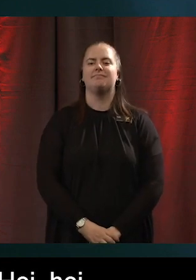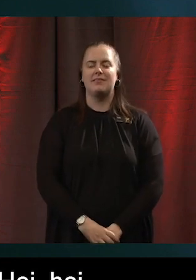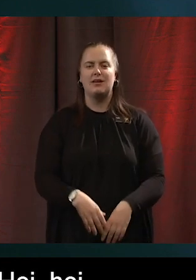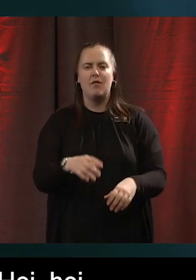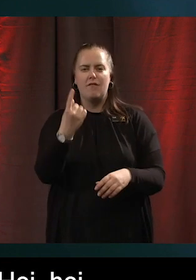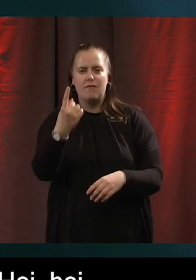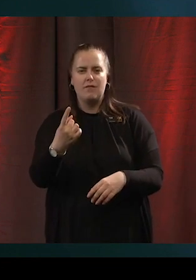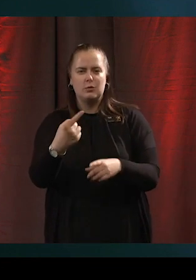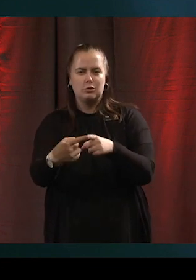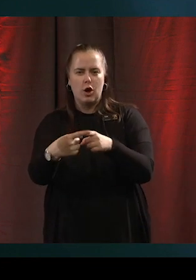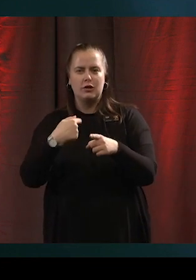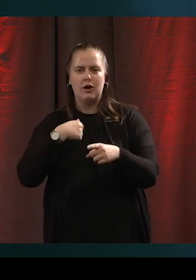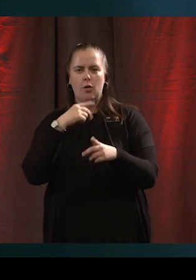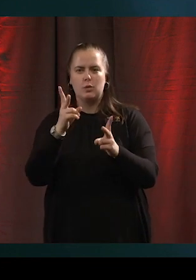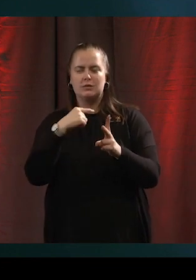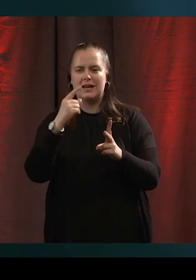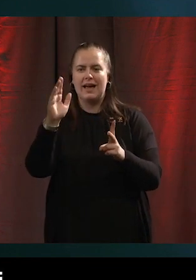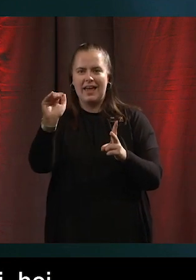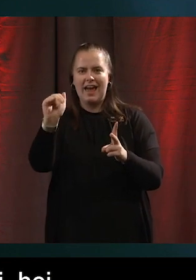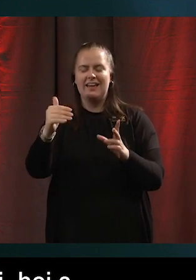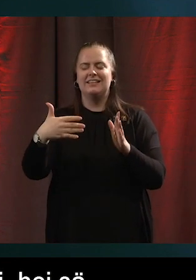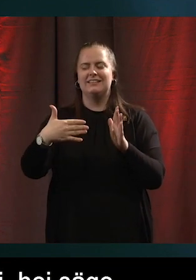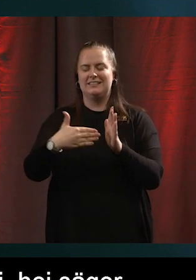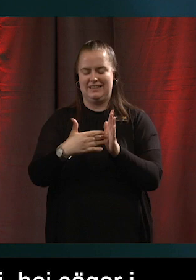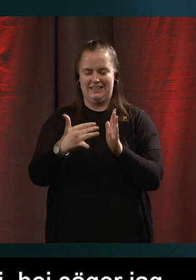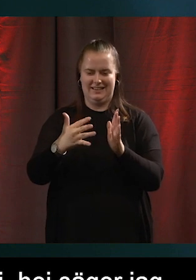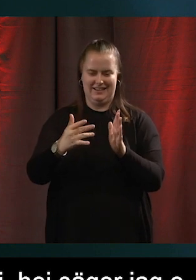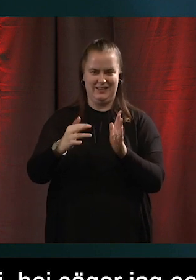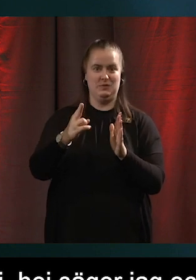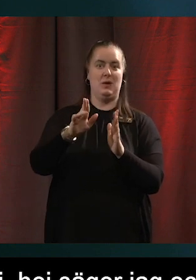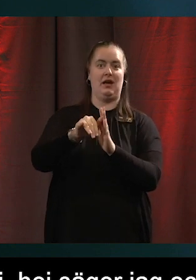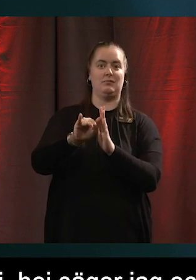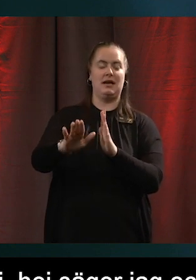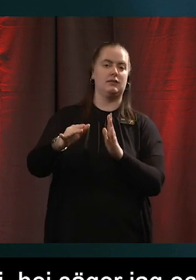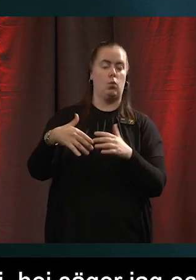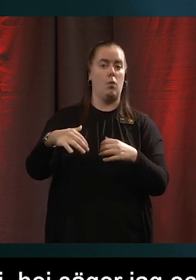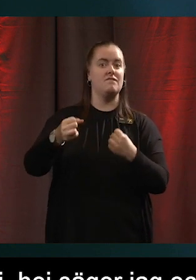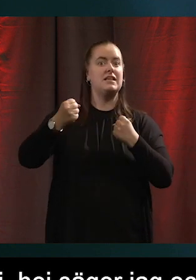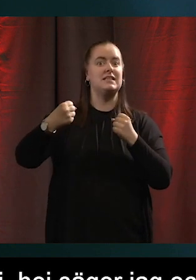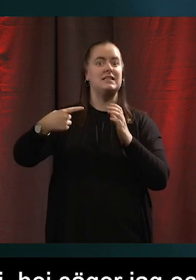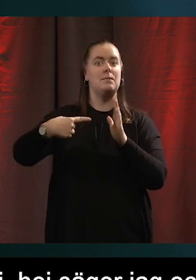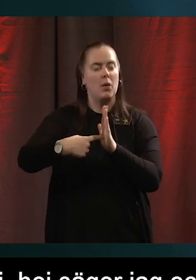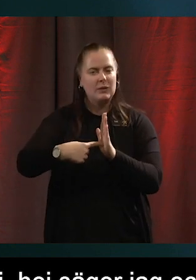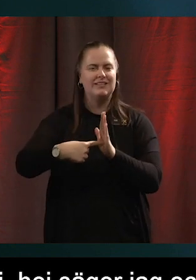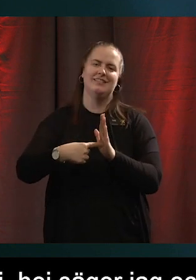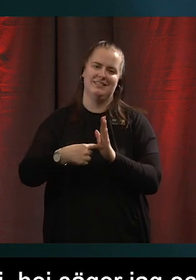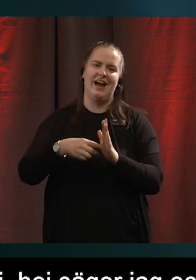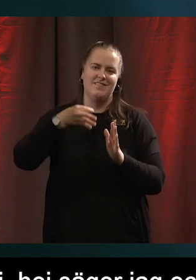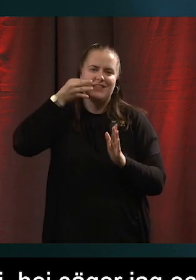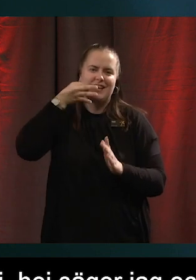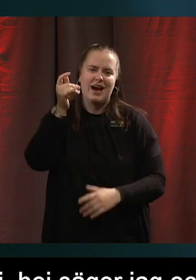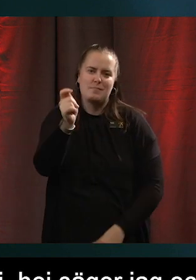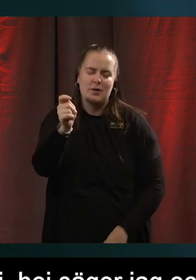säga strax. nu är vi ju framme på en av eftermiddagens allra viktigaste programpunkter. Nämligen fikapausen. Man